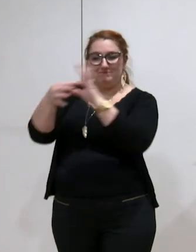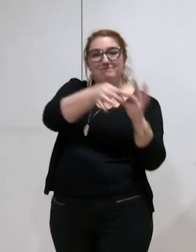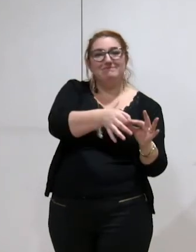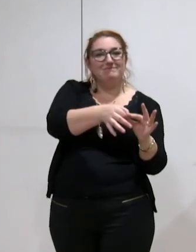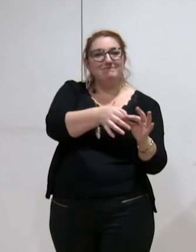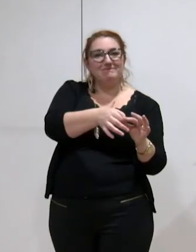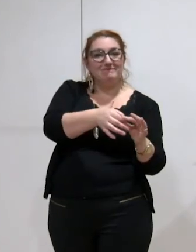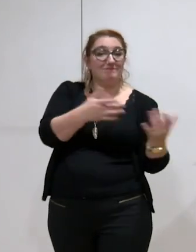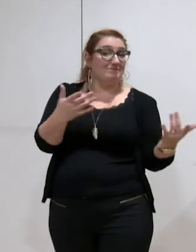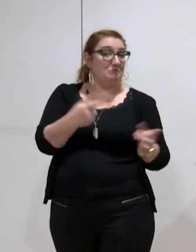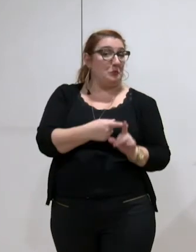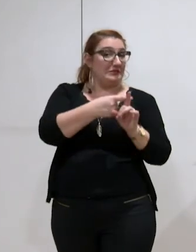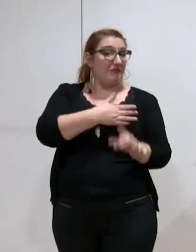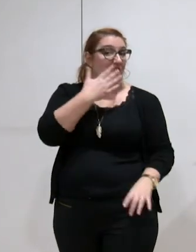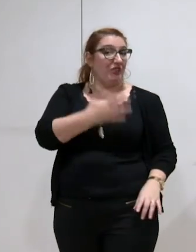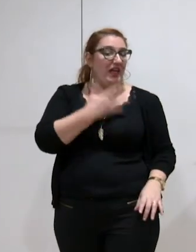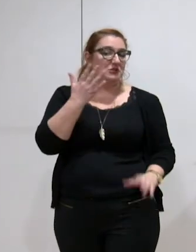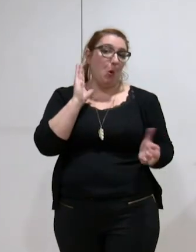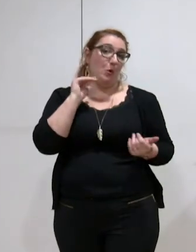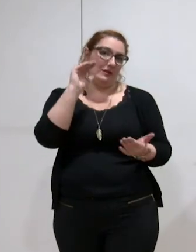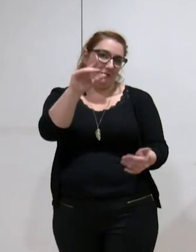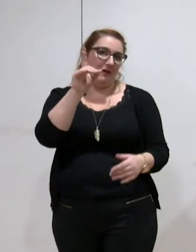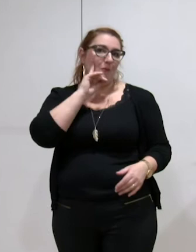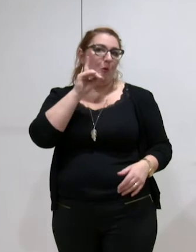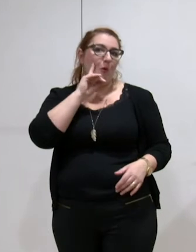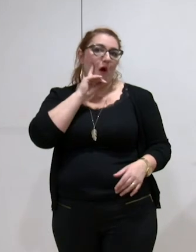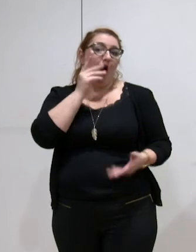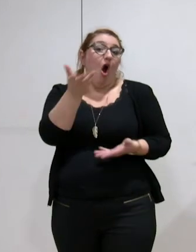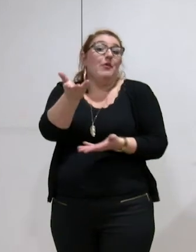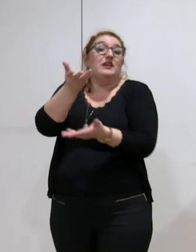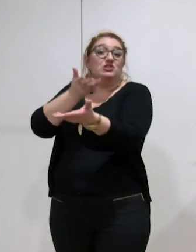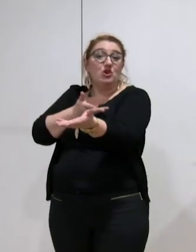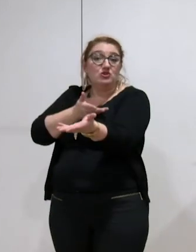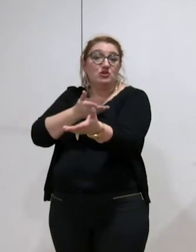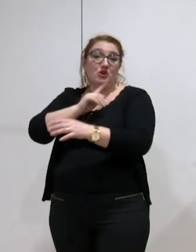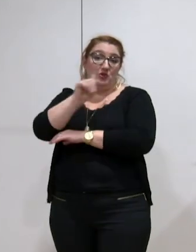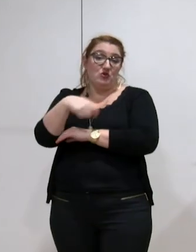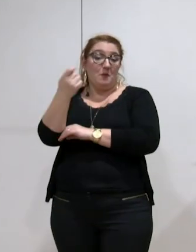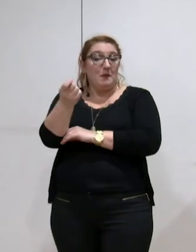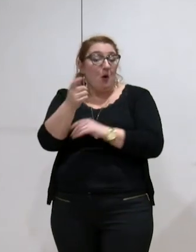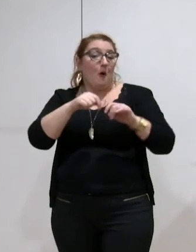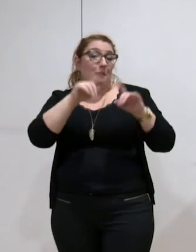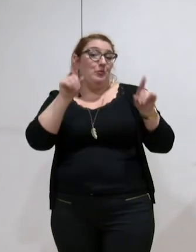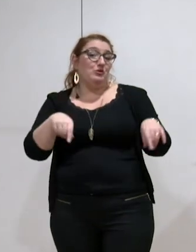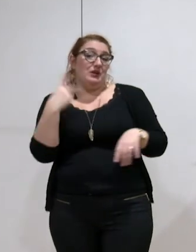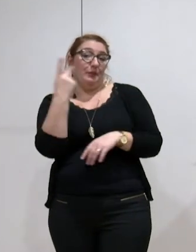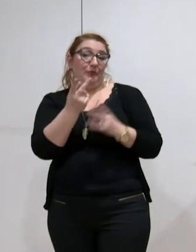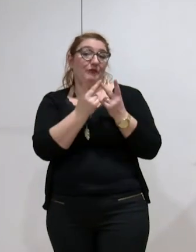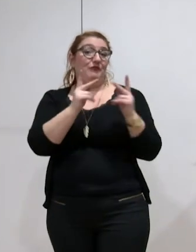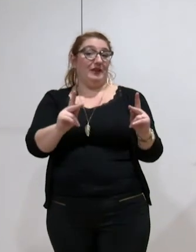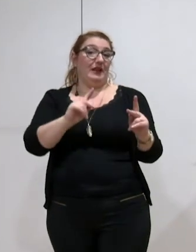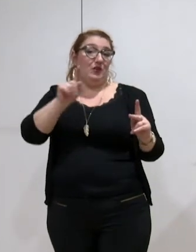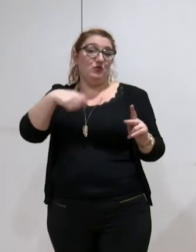ce transfert, puisque la contrepartie, c'est que nous devrions retrouver dans le budget de la ville une